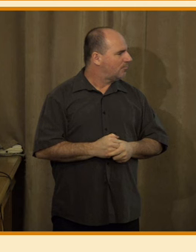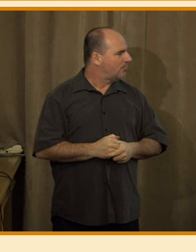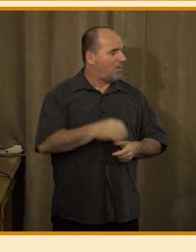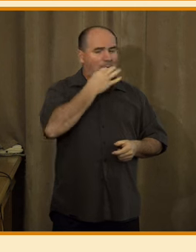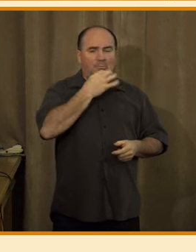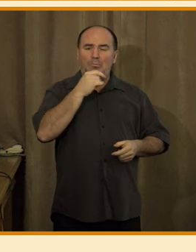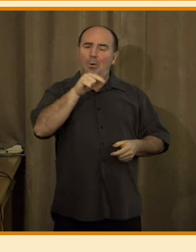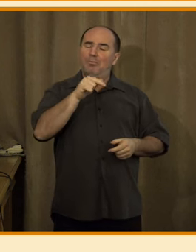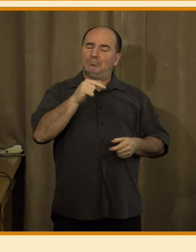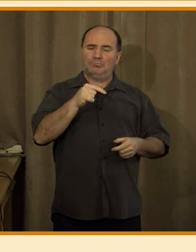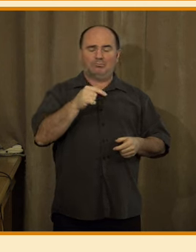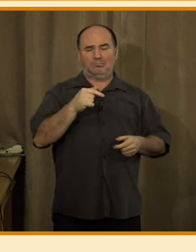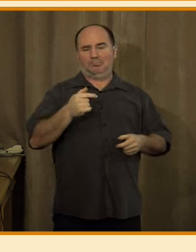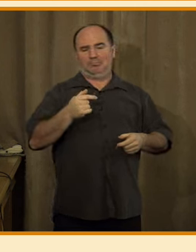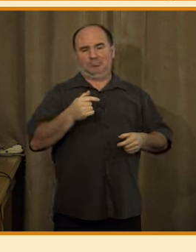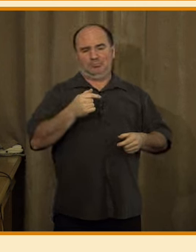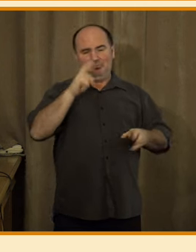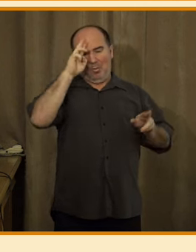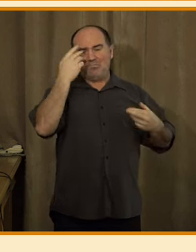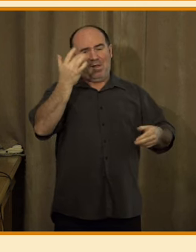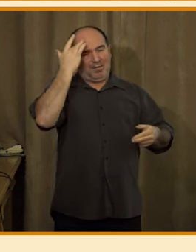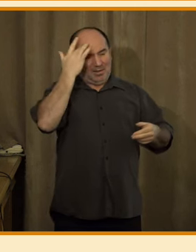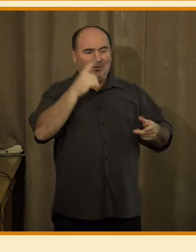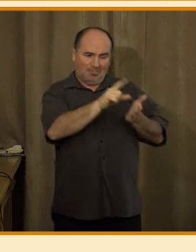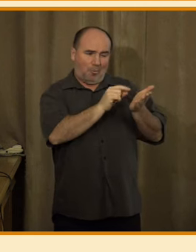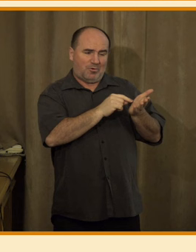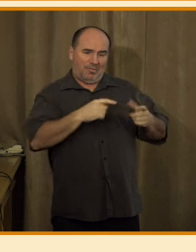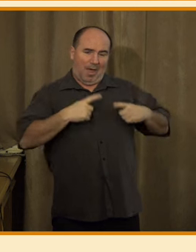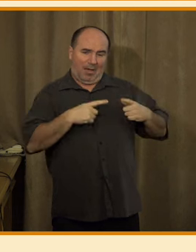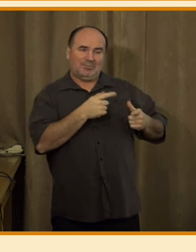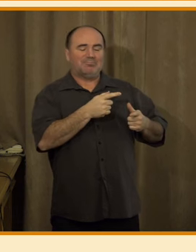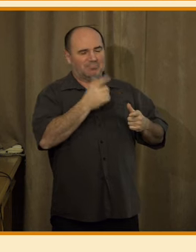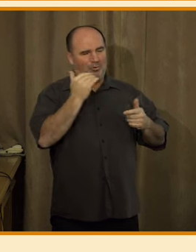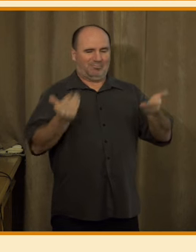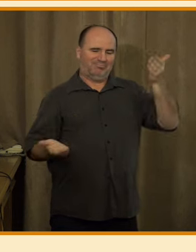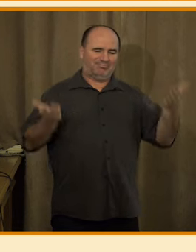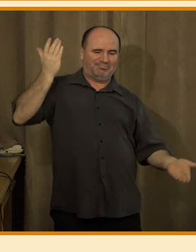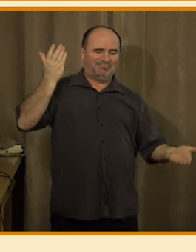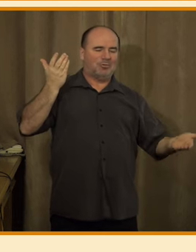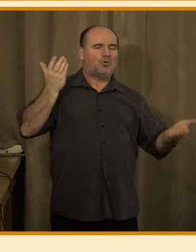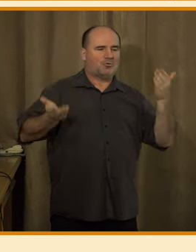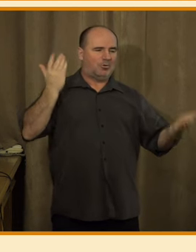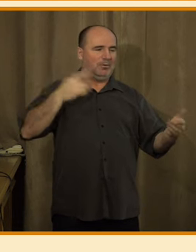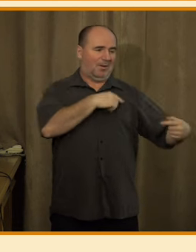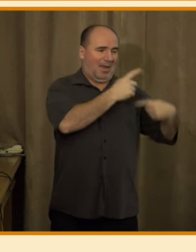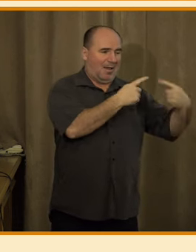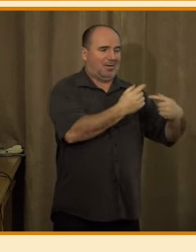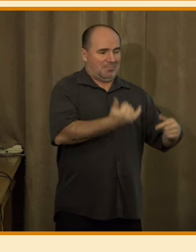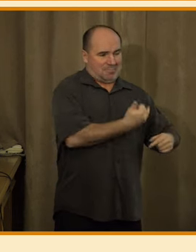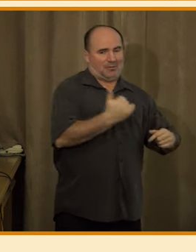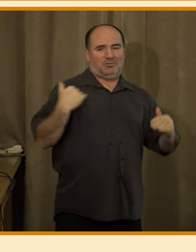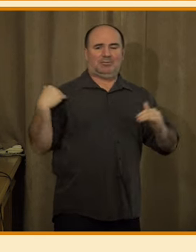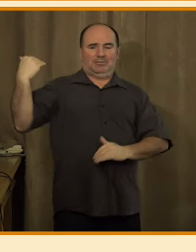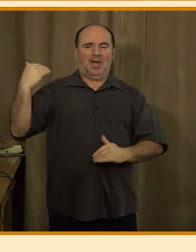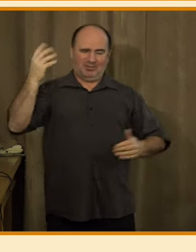patrný ten problém mezigenerační více než u těch ostatních technologií, se kterými už jsme seznámeni. A